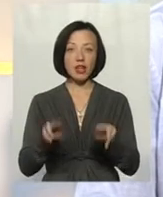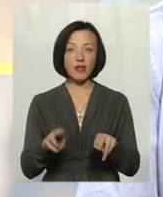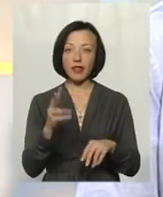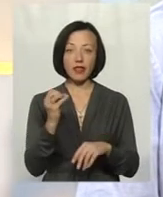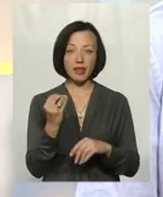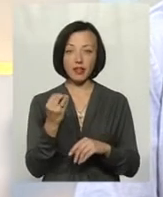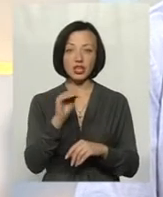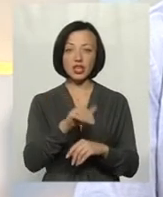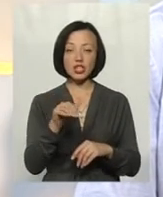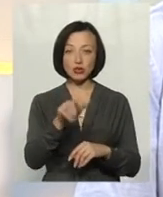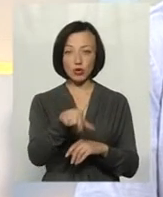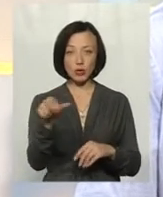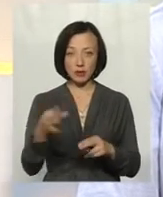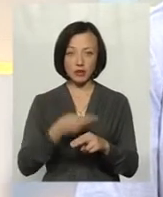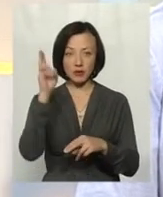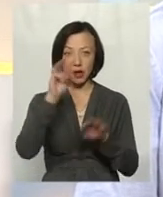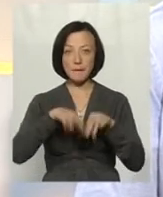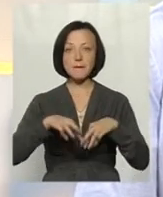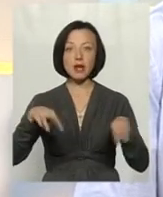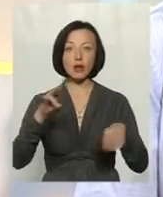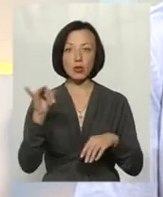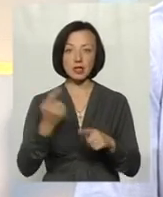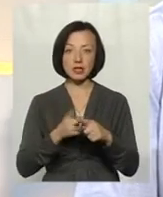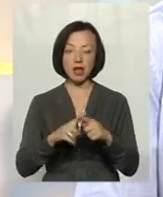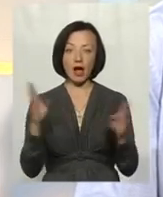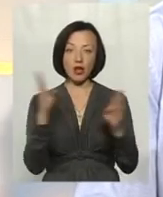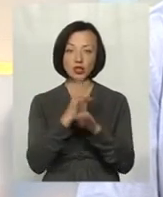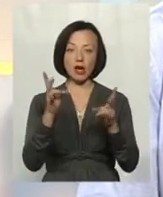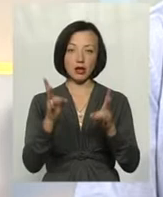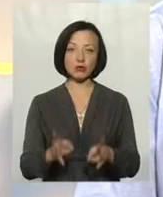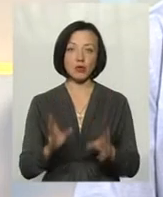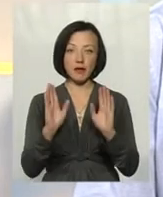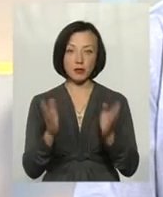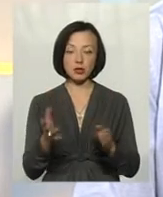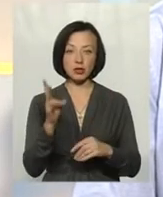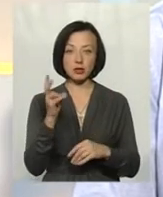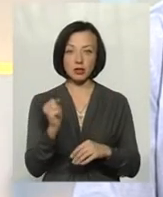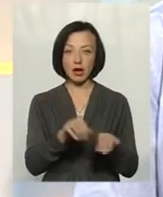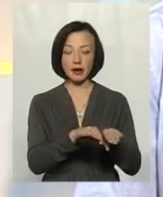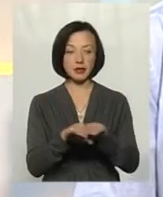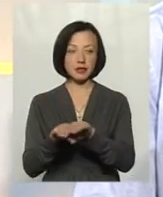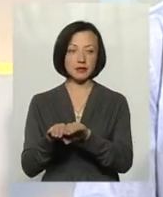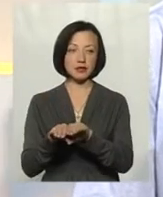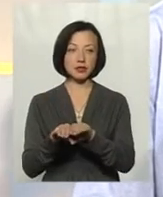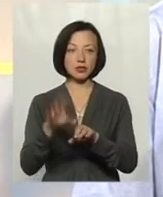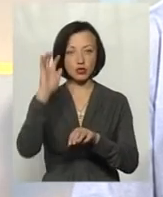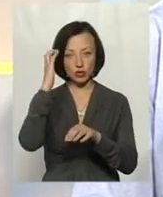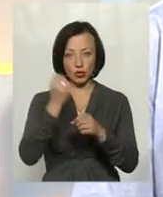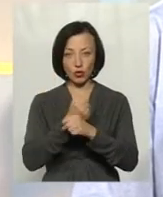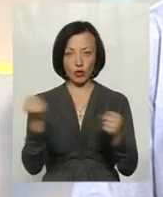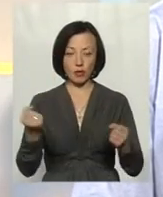тисячі людей без води, а мільйони. І це буде екологічна катастрофа на рівні Чорнобиля.